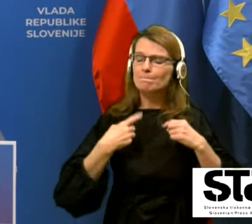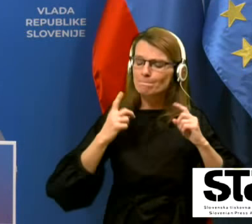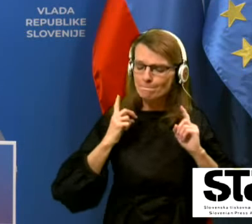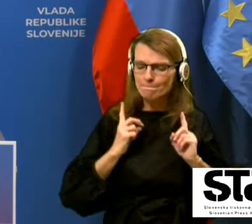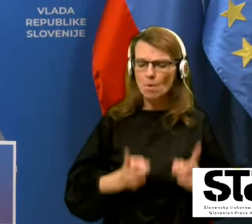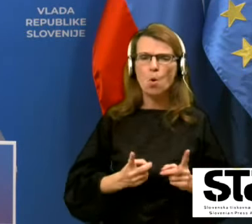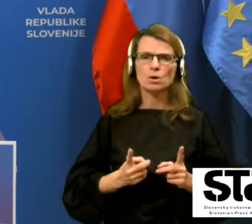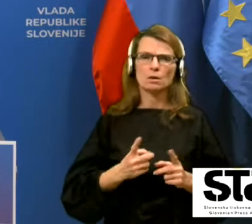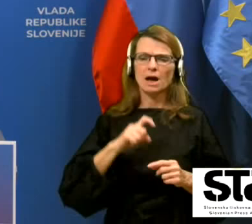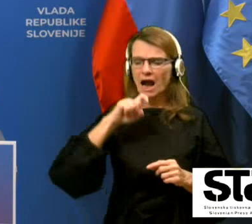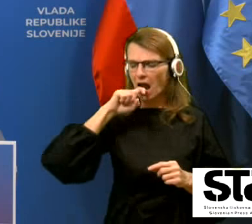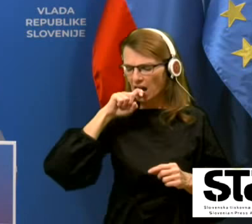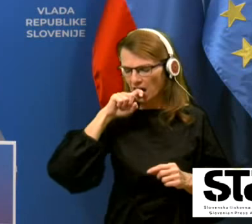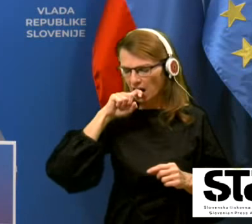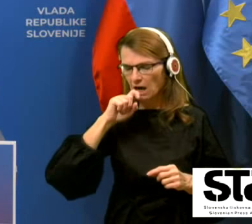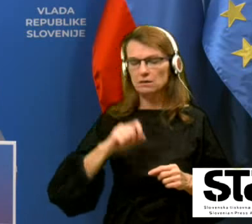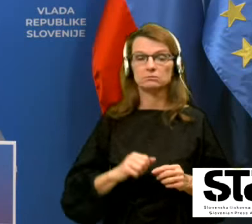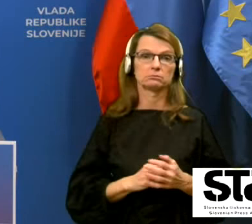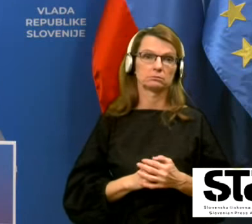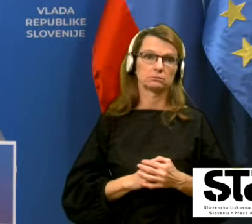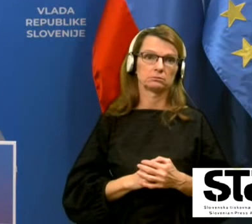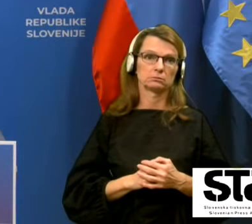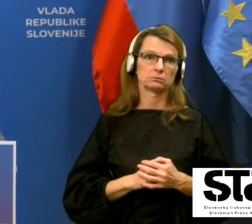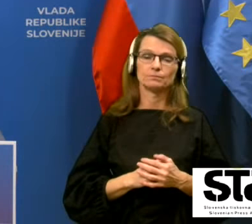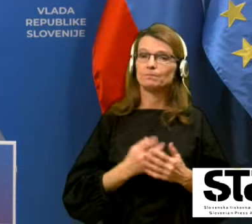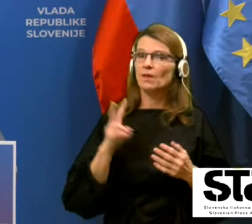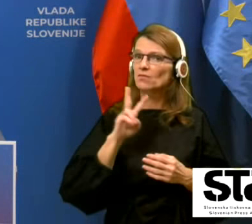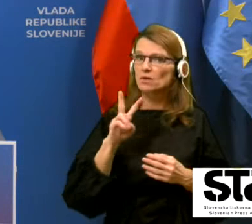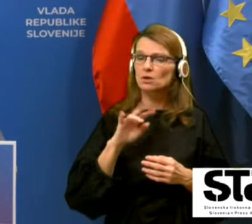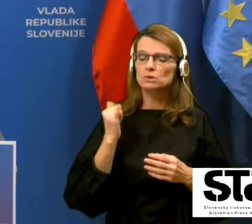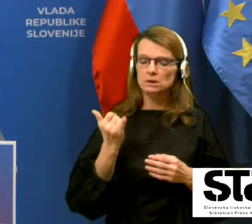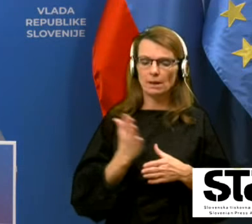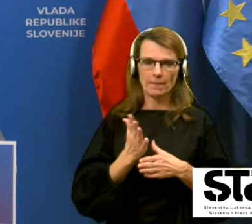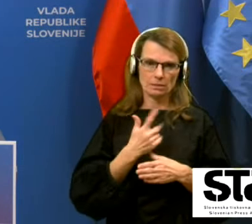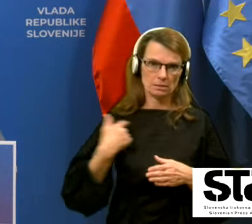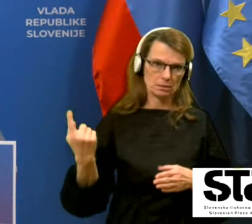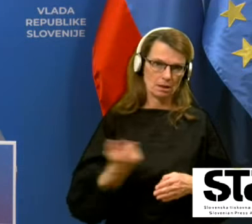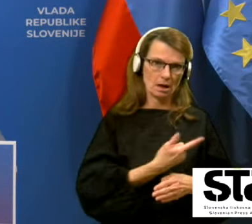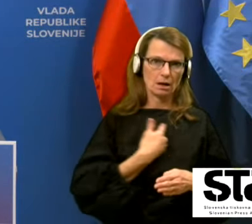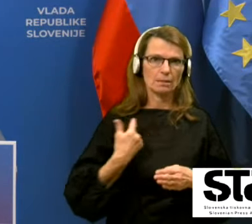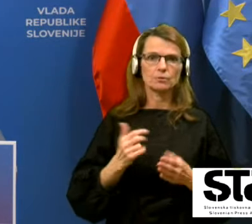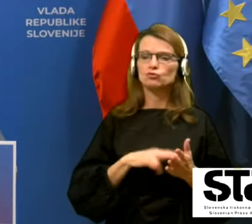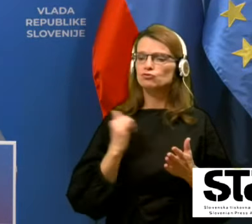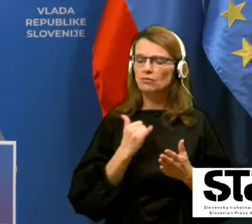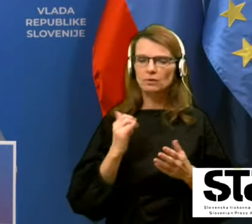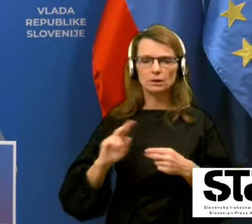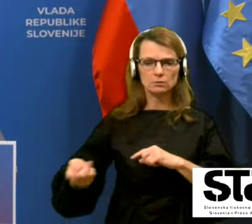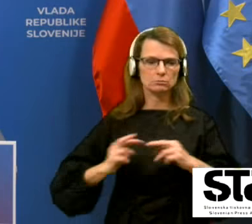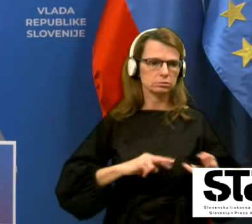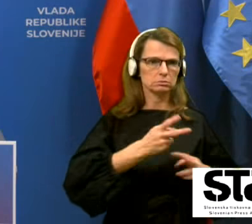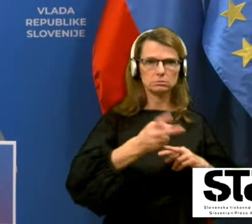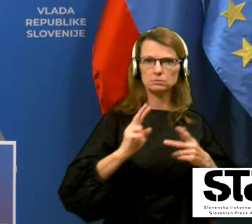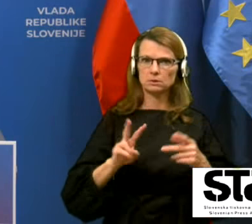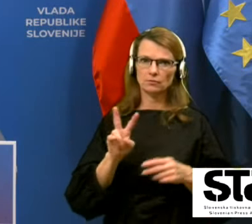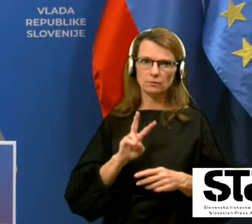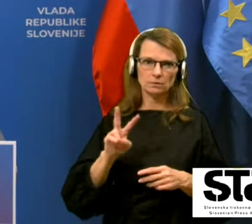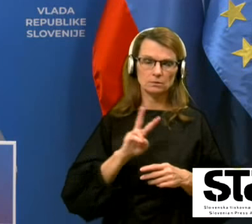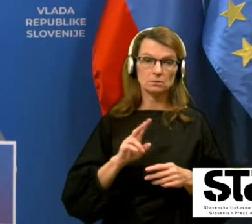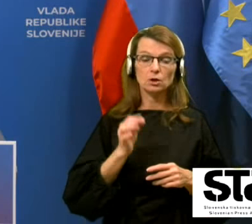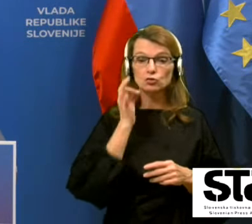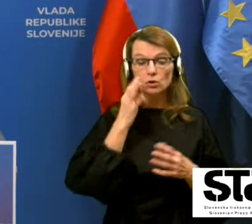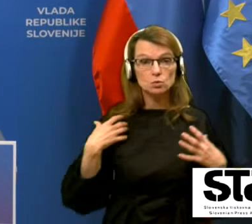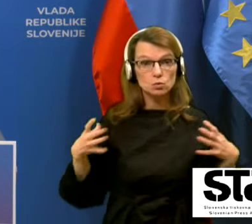kajti virus je med nami, kroži med nami in samo skupnimi napori z